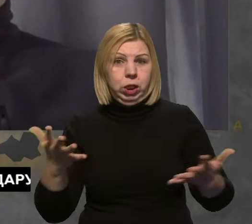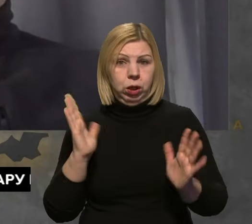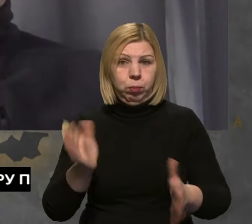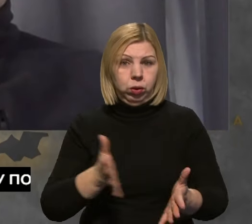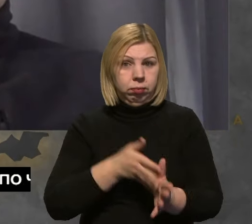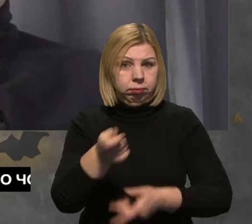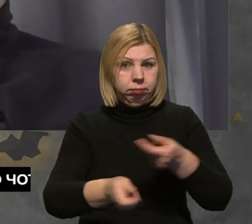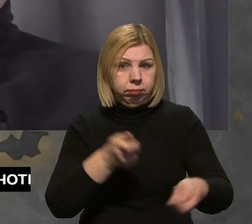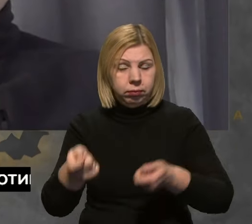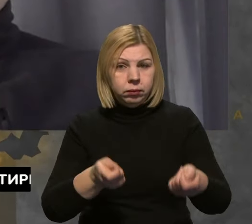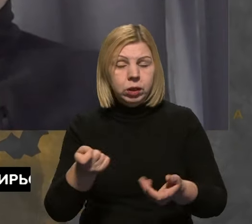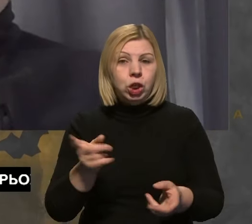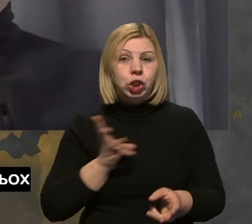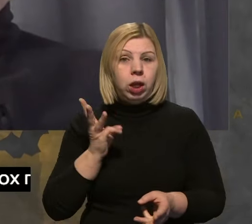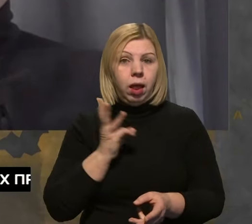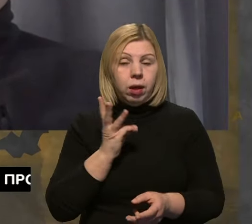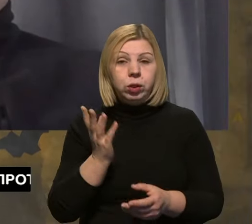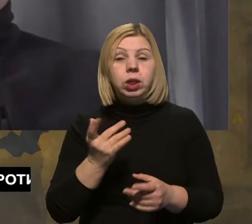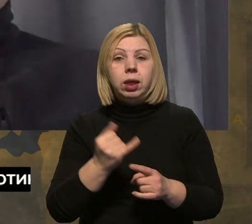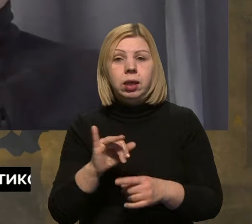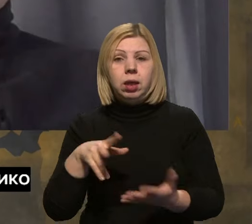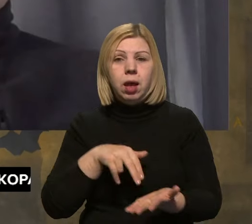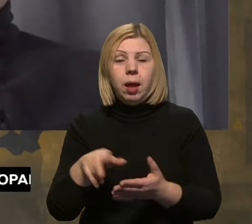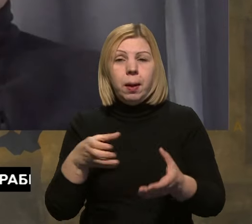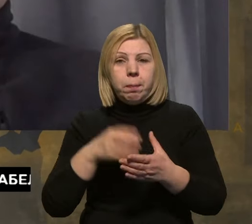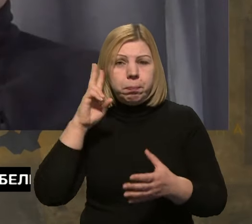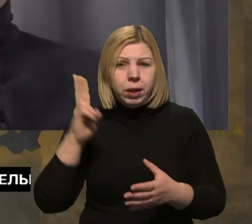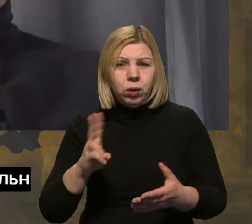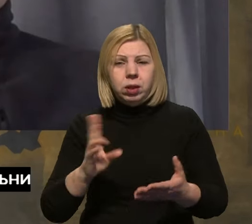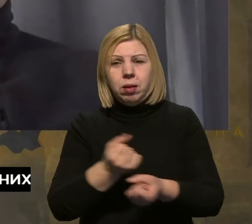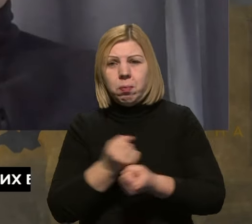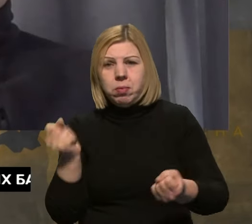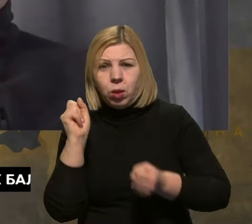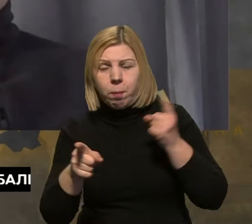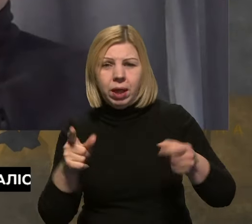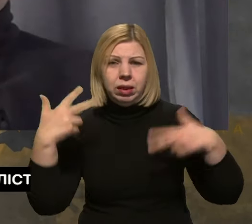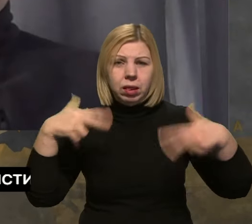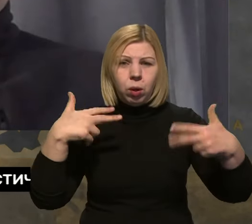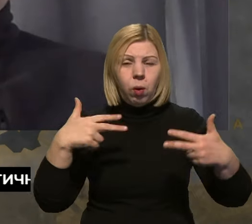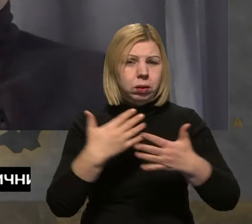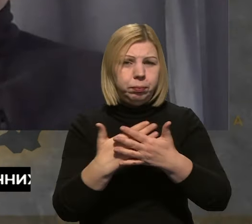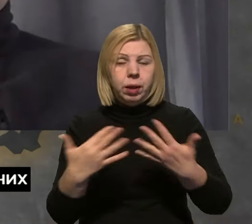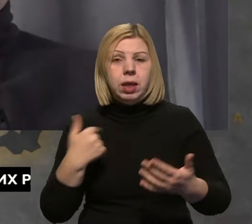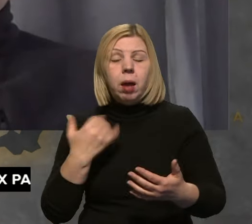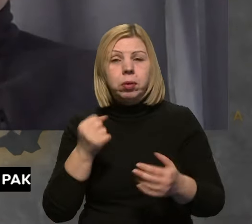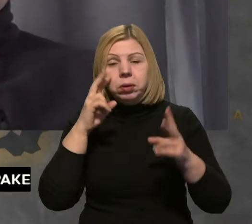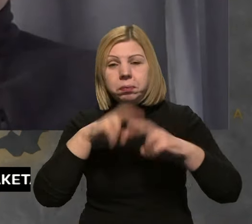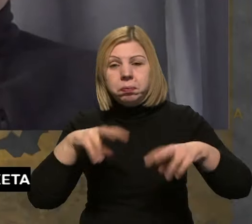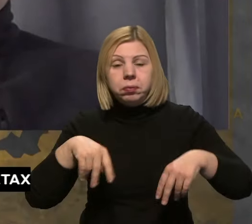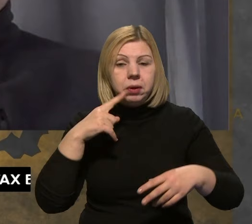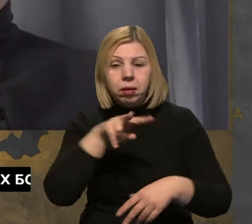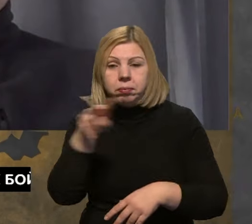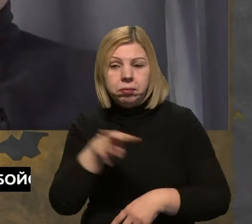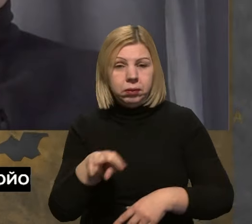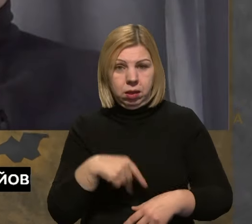подаватися охочих, але і піхотинці, і мінометники, і так далі. Тобто я просто переглядав ці вакансії, то я